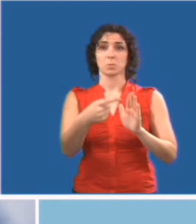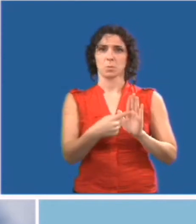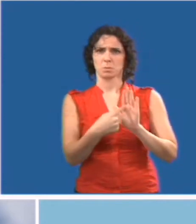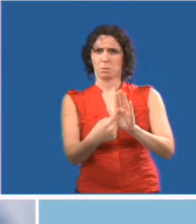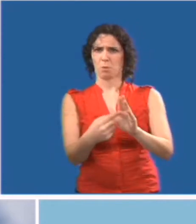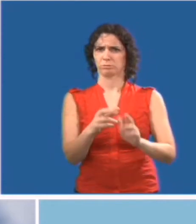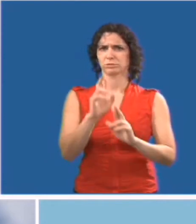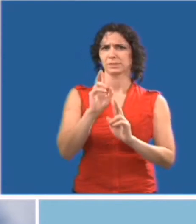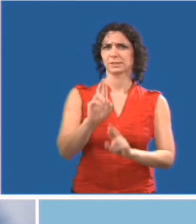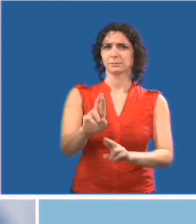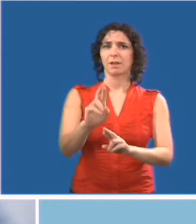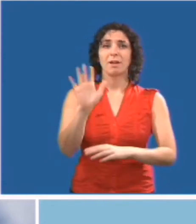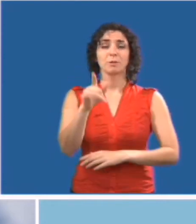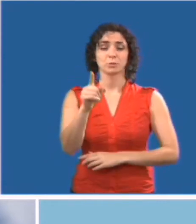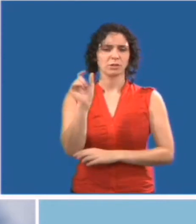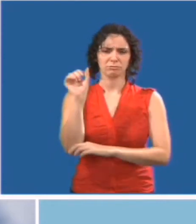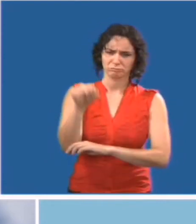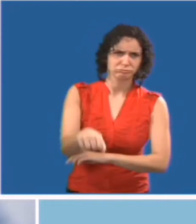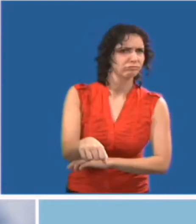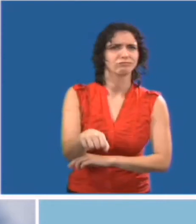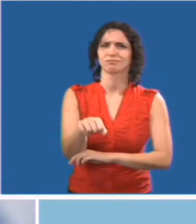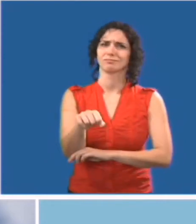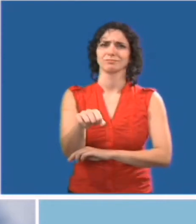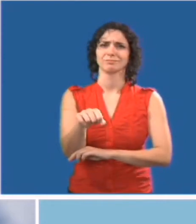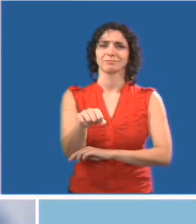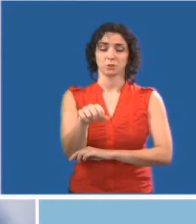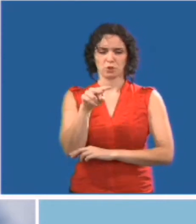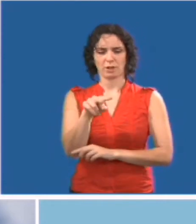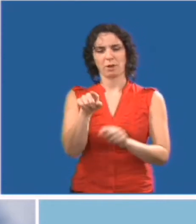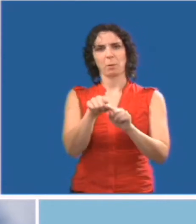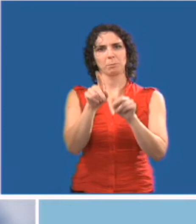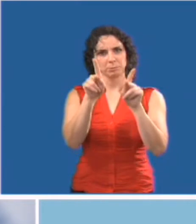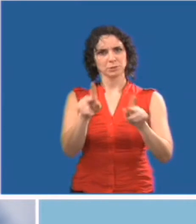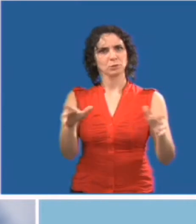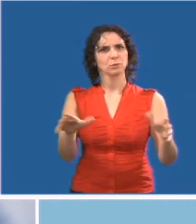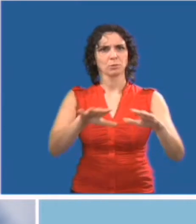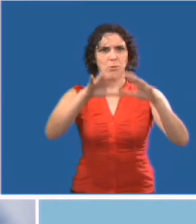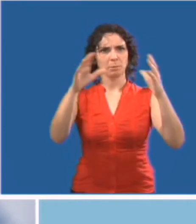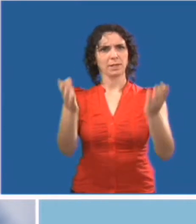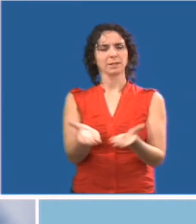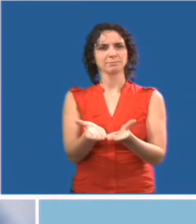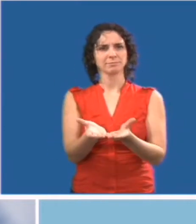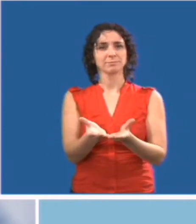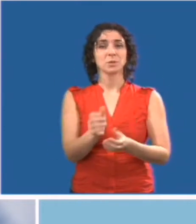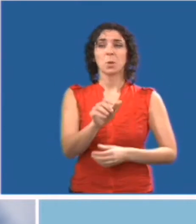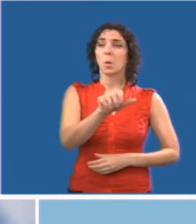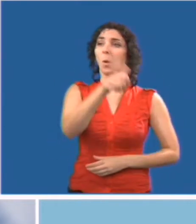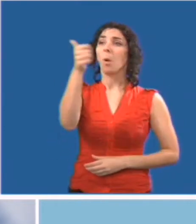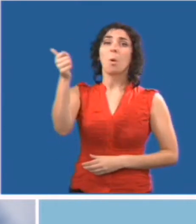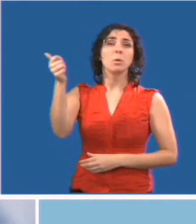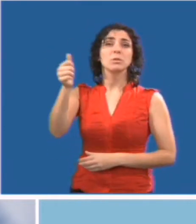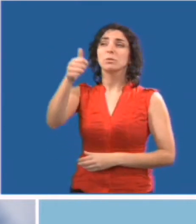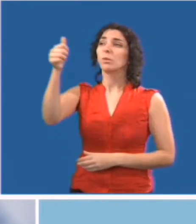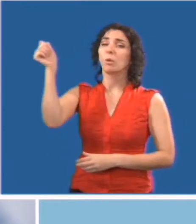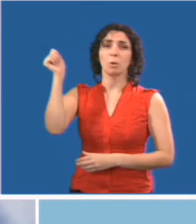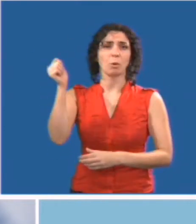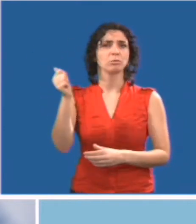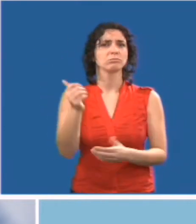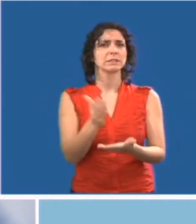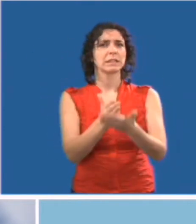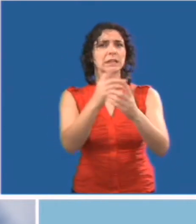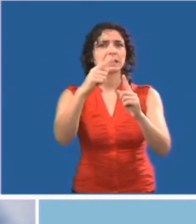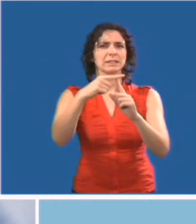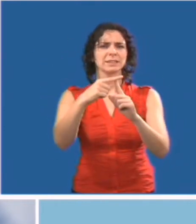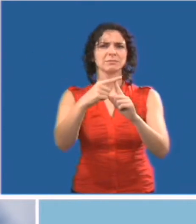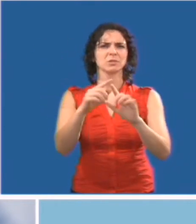par respect pour la personne, vous éviteriez de vous pencher sur elle. La même considération doit s'appliquer à